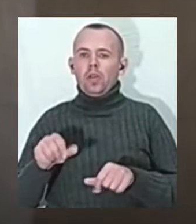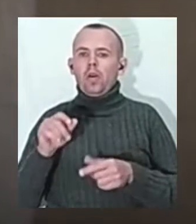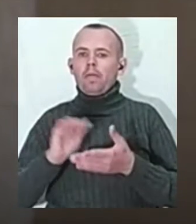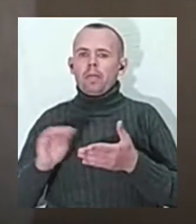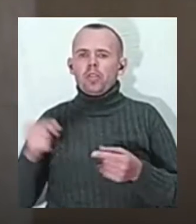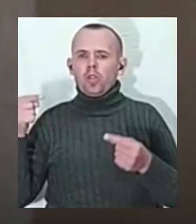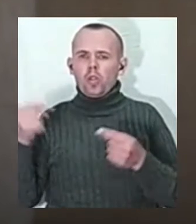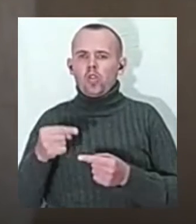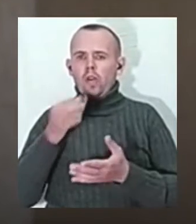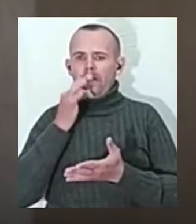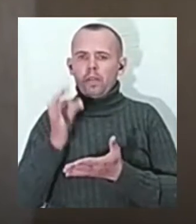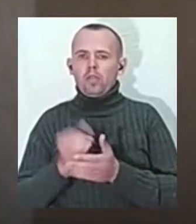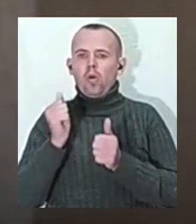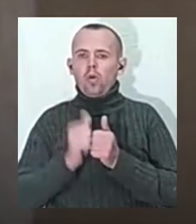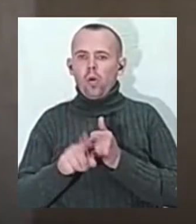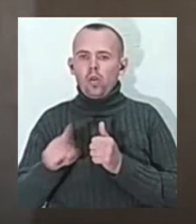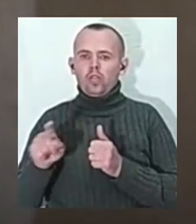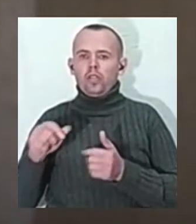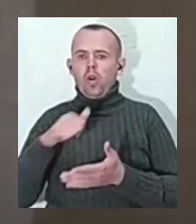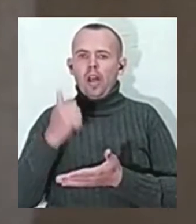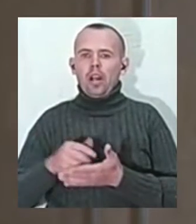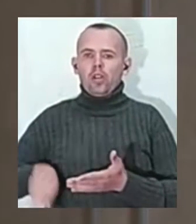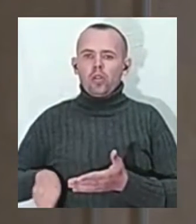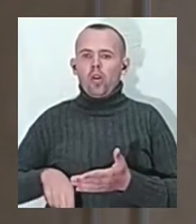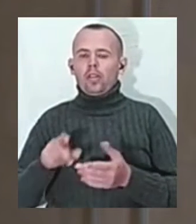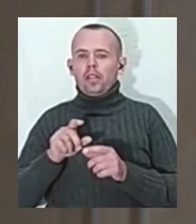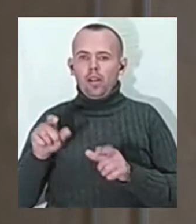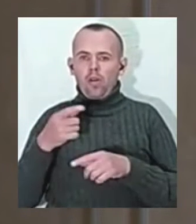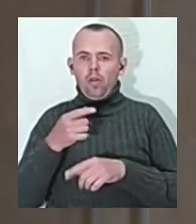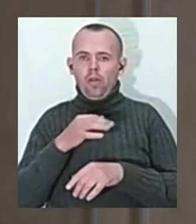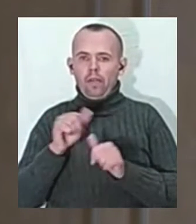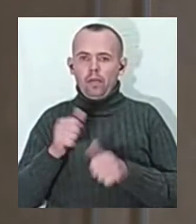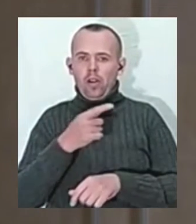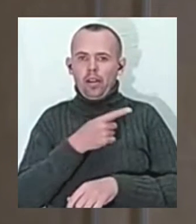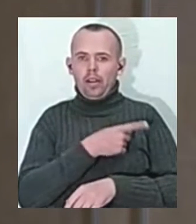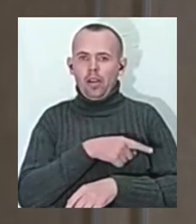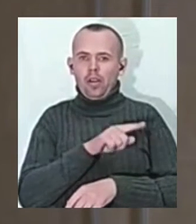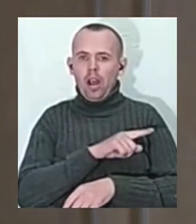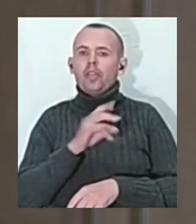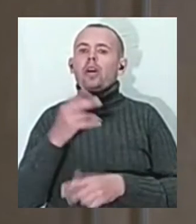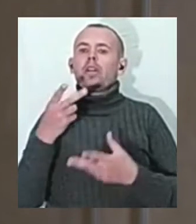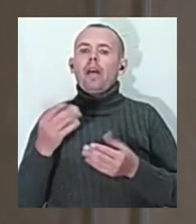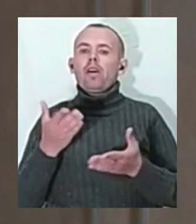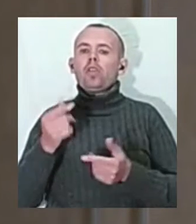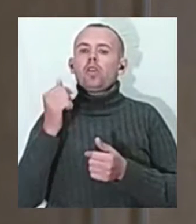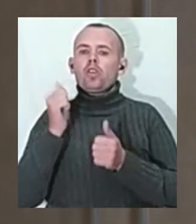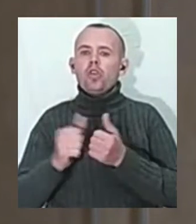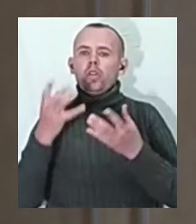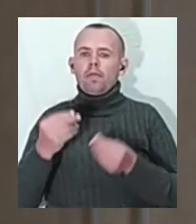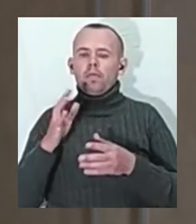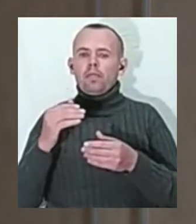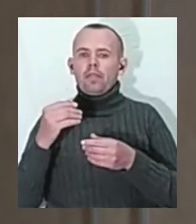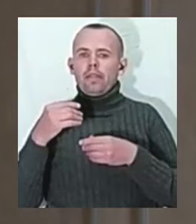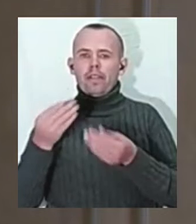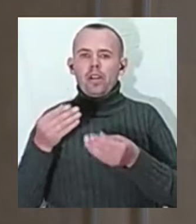кожного генерального директора закладу опорної лікарні, де вони щодобово будуть давати вільні ліжка і не тільки до